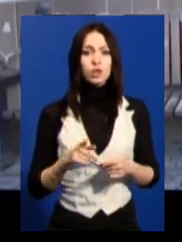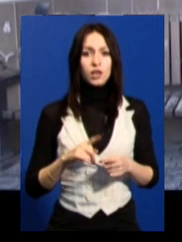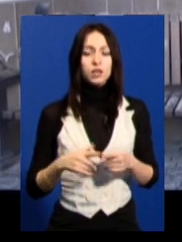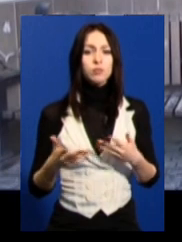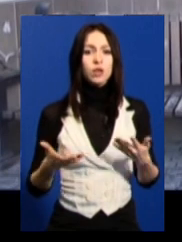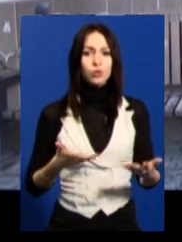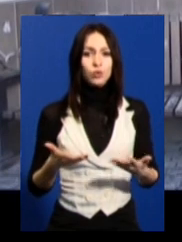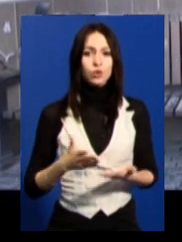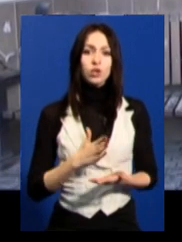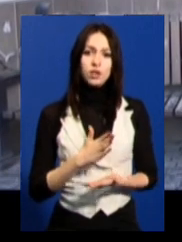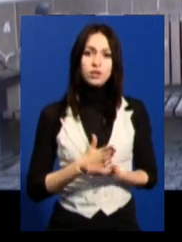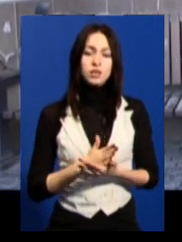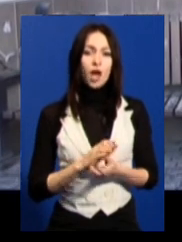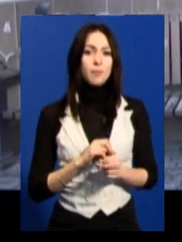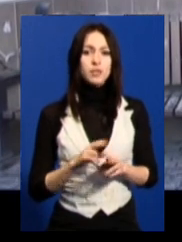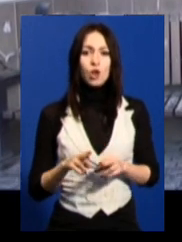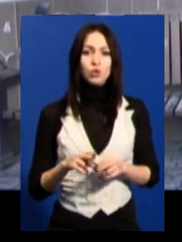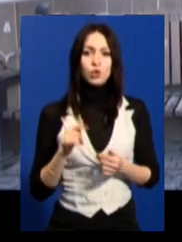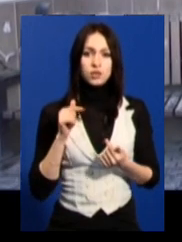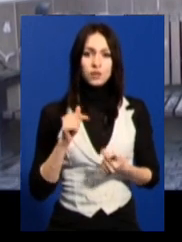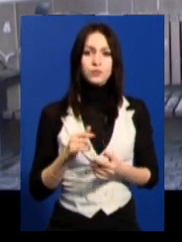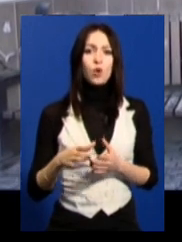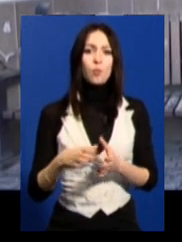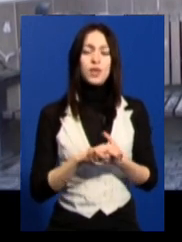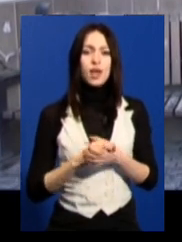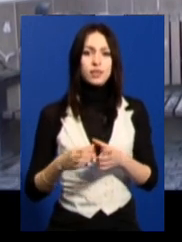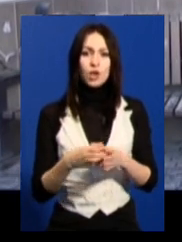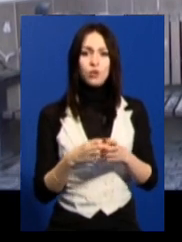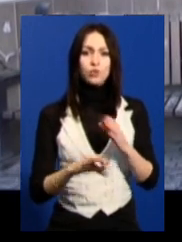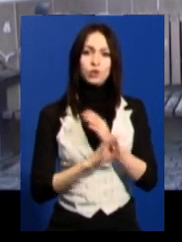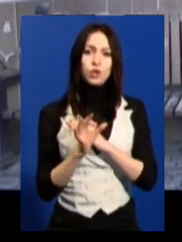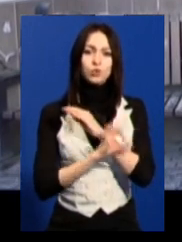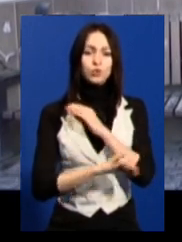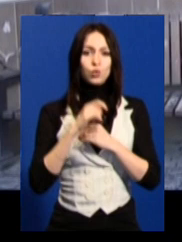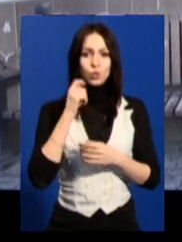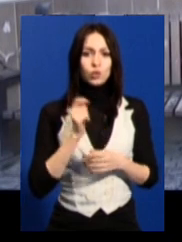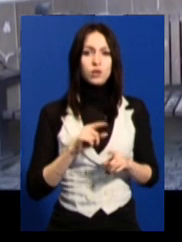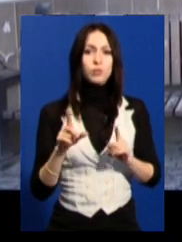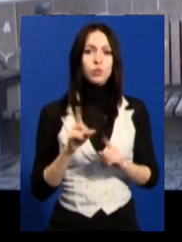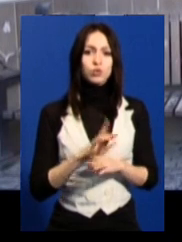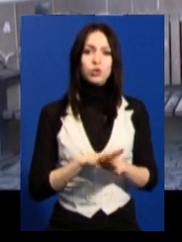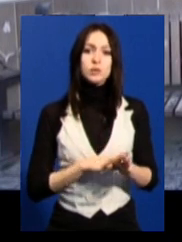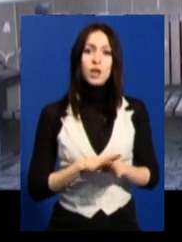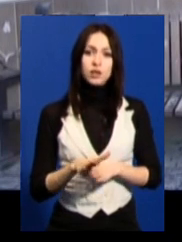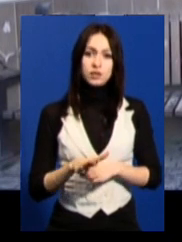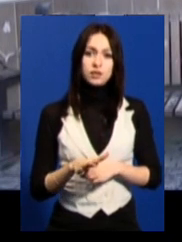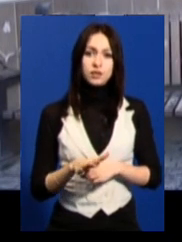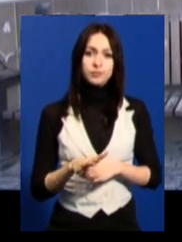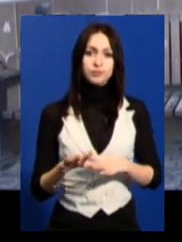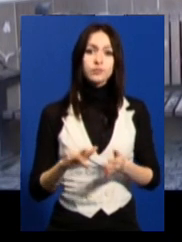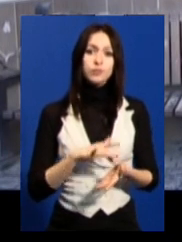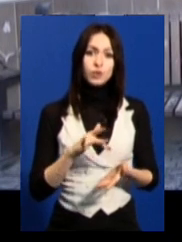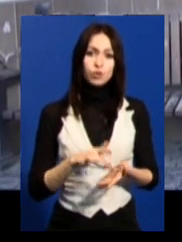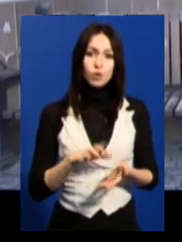який абсолютно відповідає об'єднанню Західу Сходу України. Тому що виконавець міського